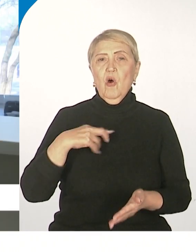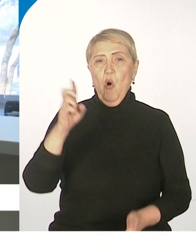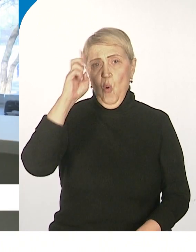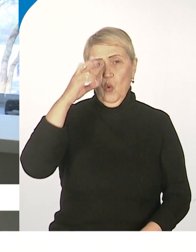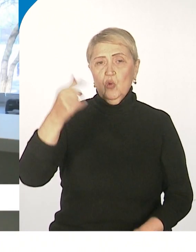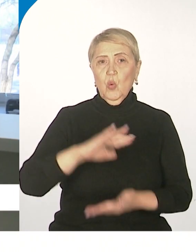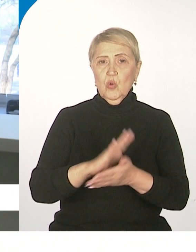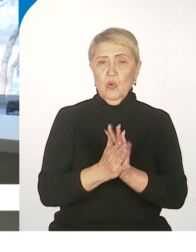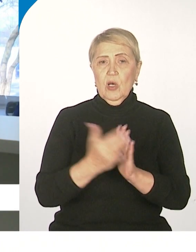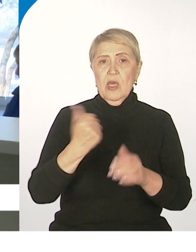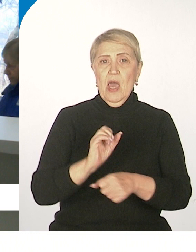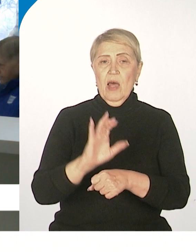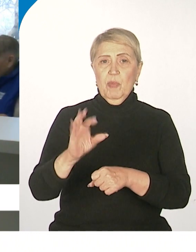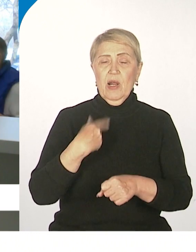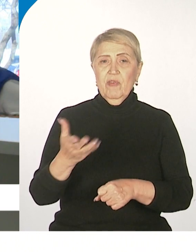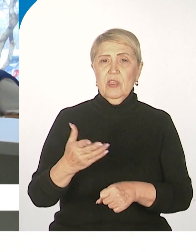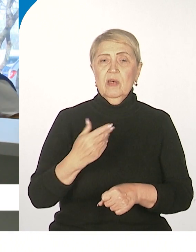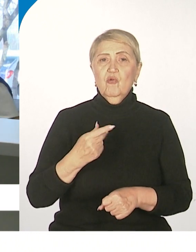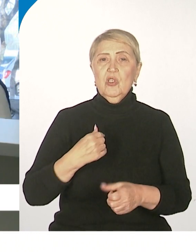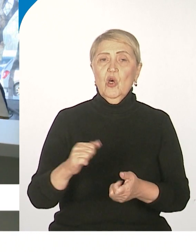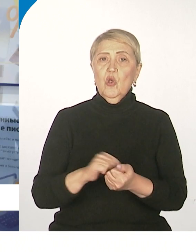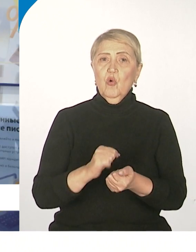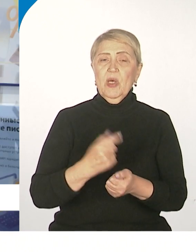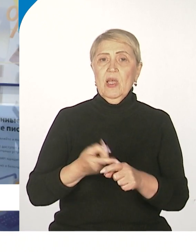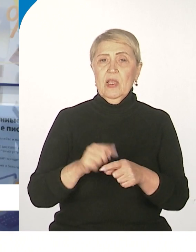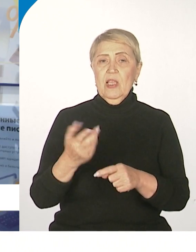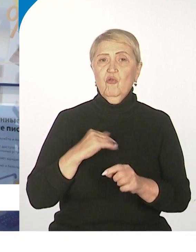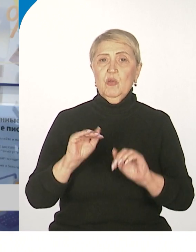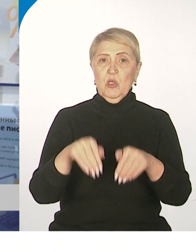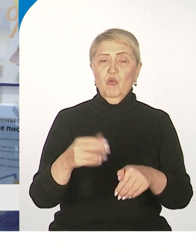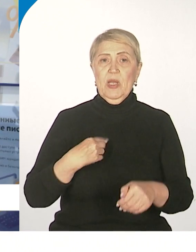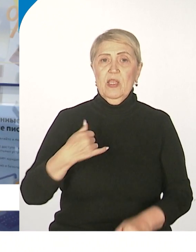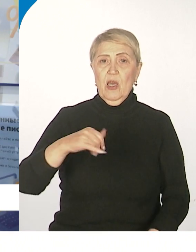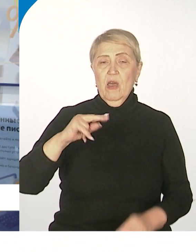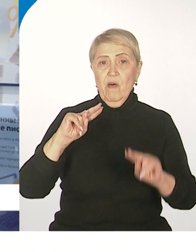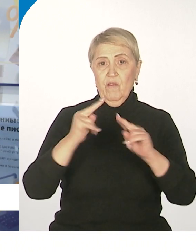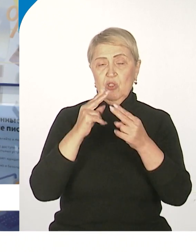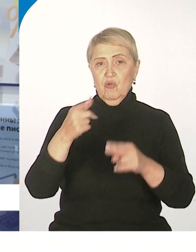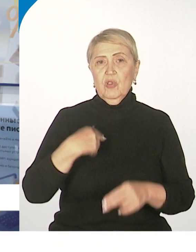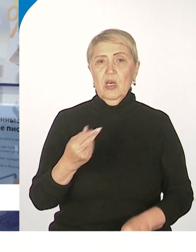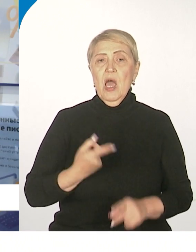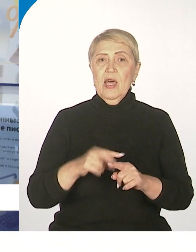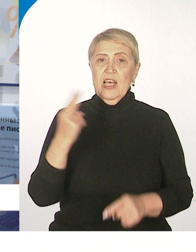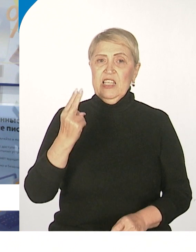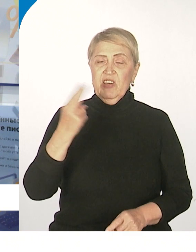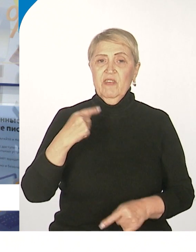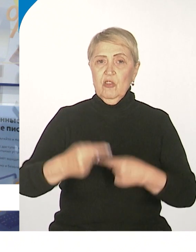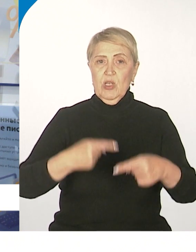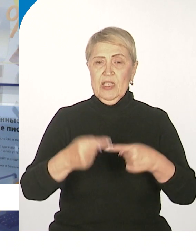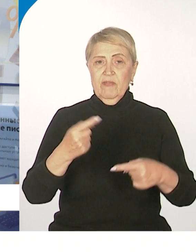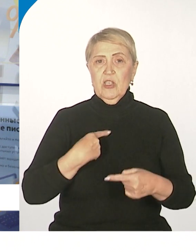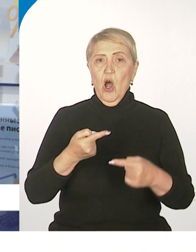и даже отправить документы для поступления в ВУЗ. Развернуты телекоммуникационные сети, цифровые сервисы, которые